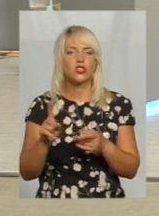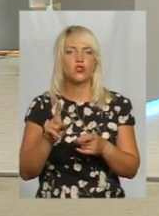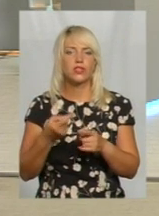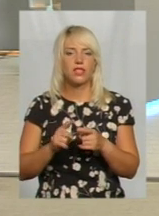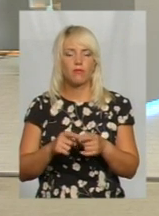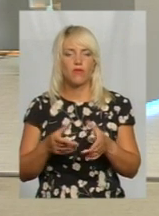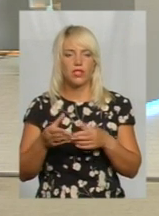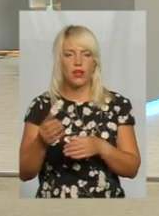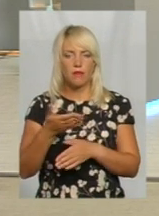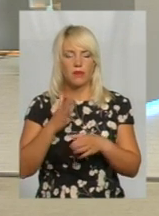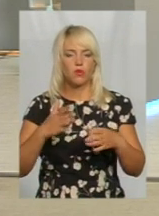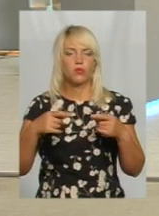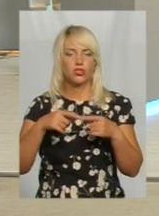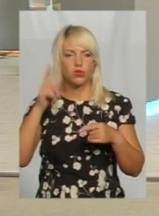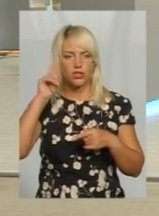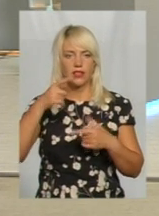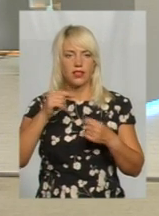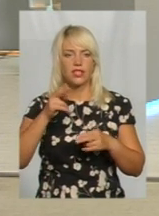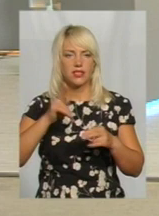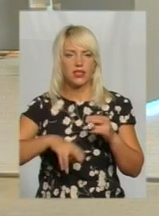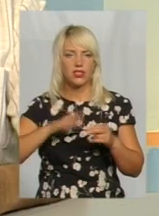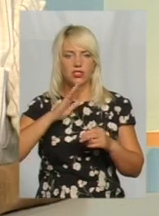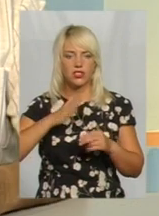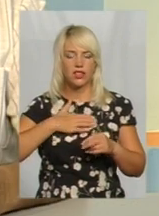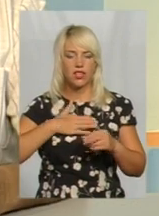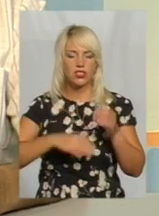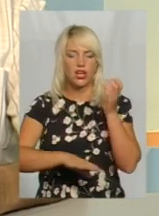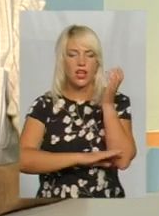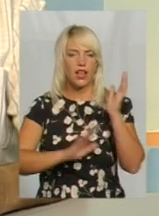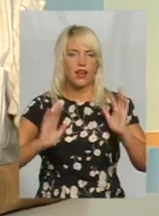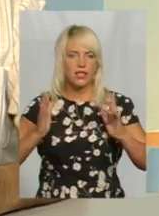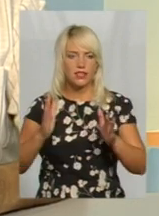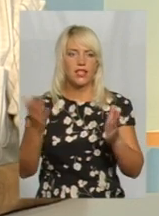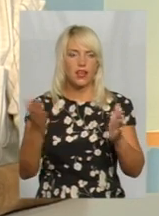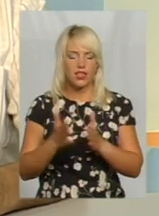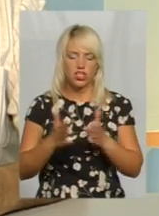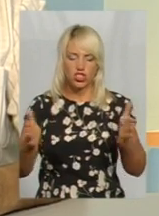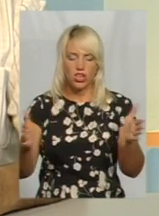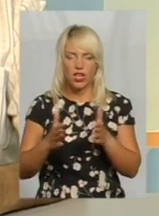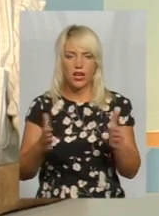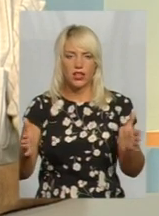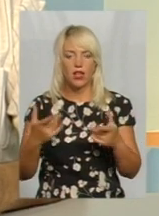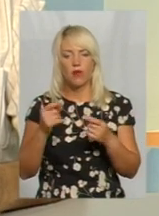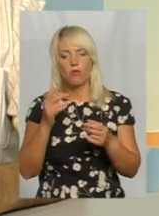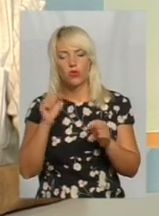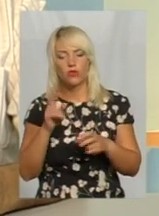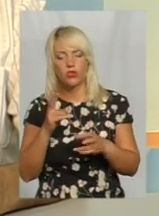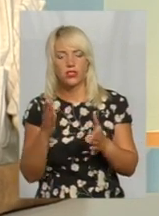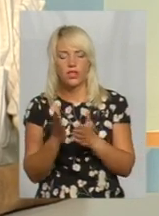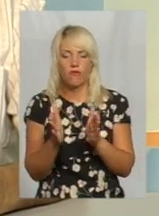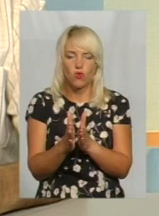Ми вже будемо чітко знати, де закінчується наша смуга відведення, яка ширина, можливо, десь є і ширші, десь є вищі ділянки. поле